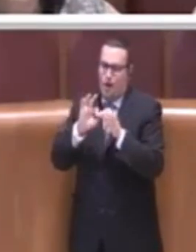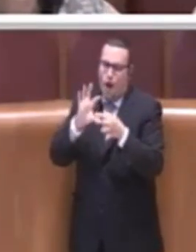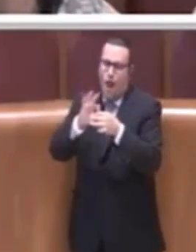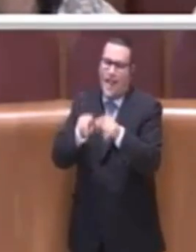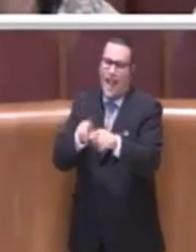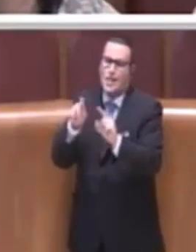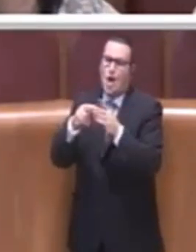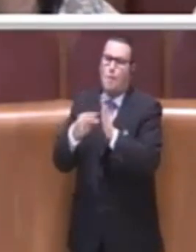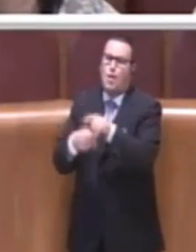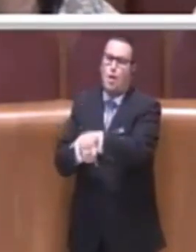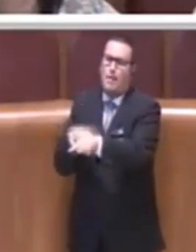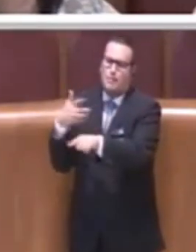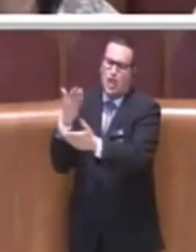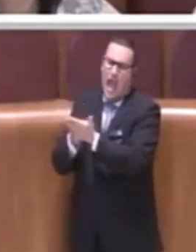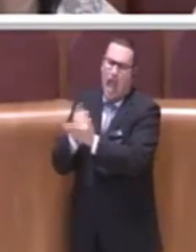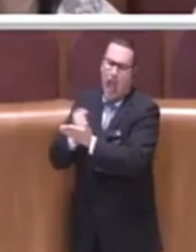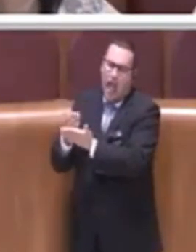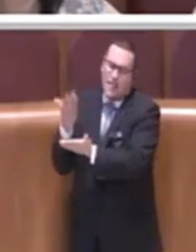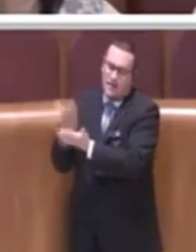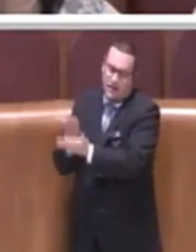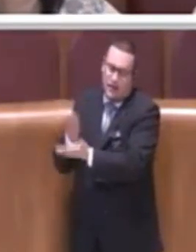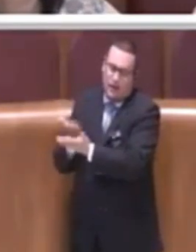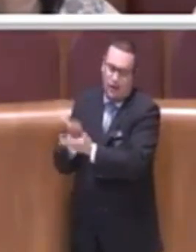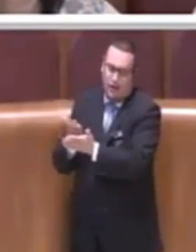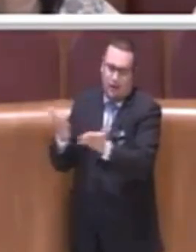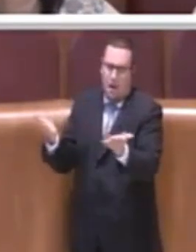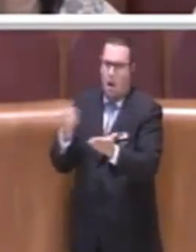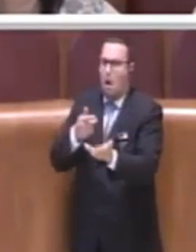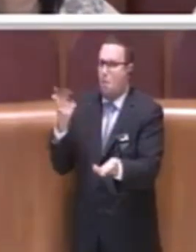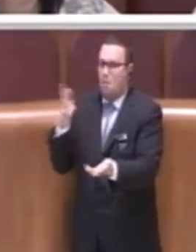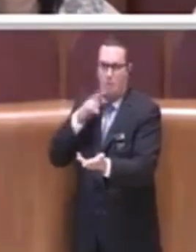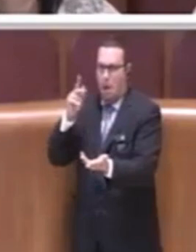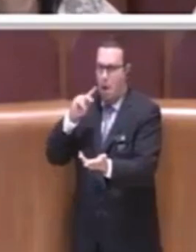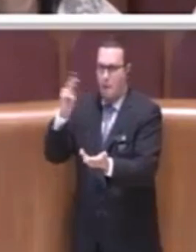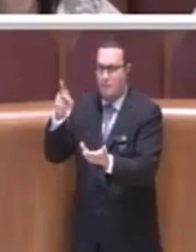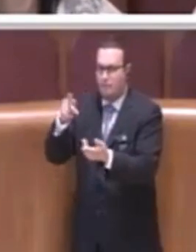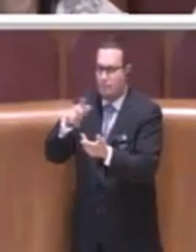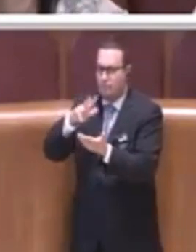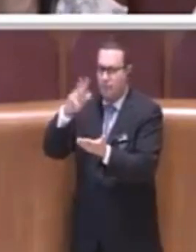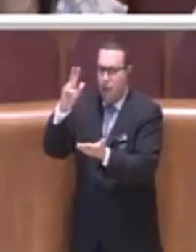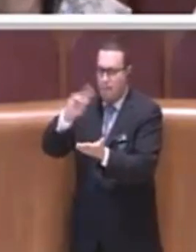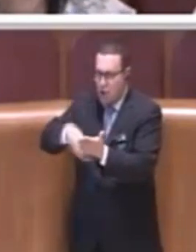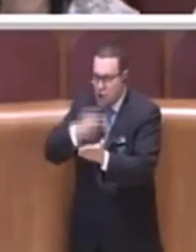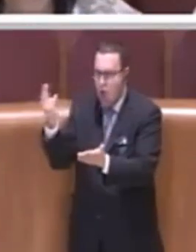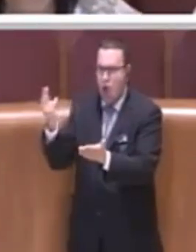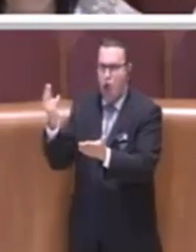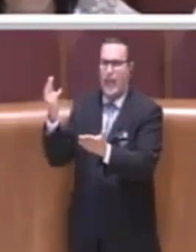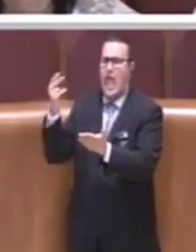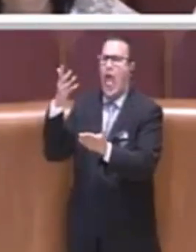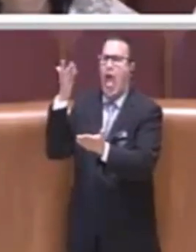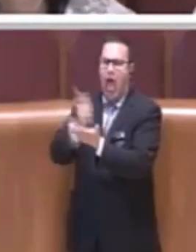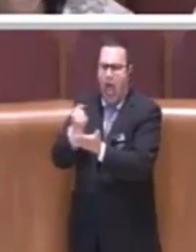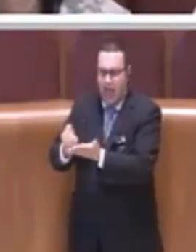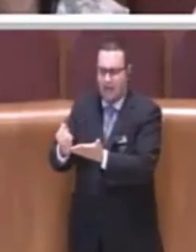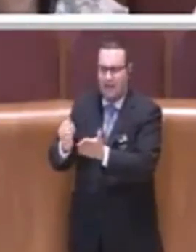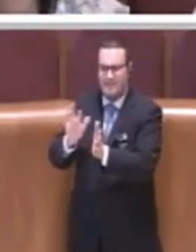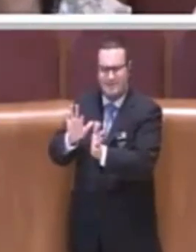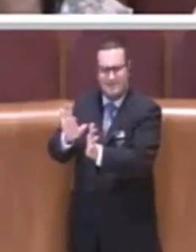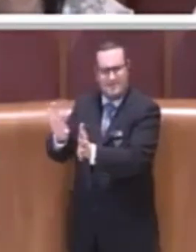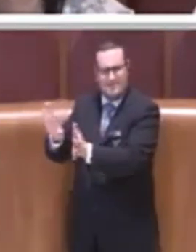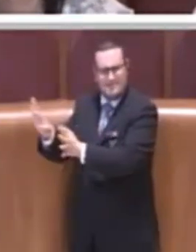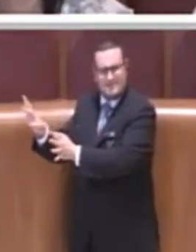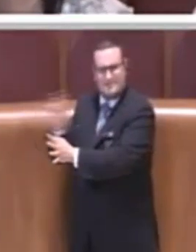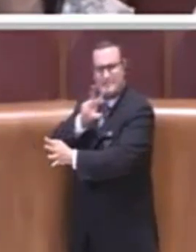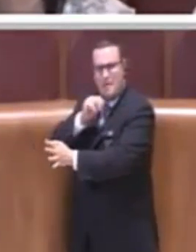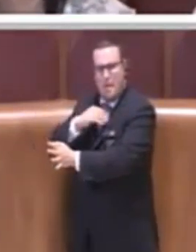presentati atti, documenti, mozioni e quant'altro. Io sto parlando di un qualcosa